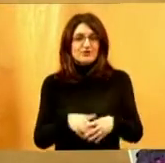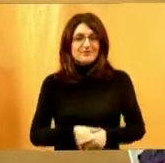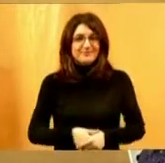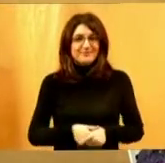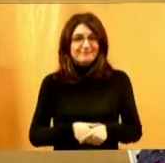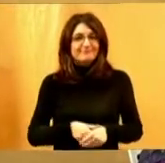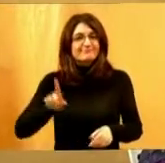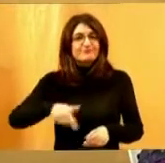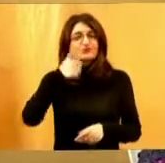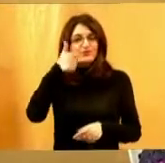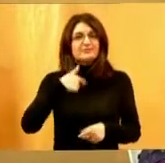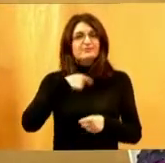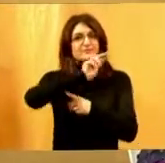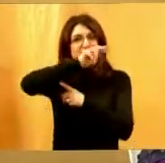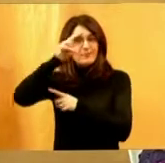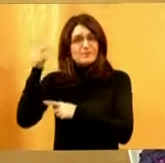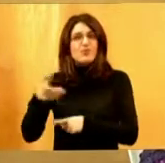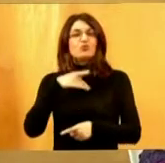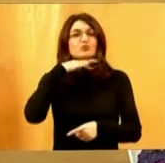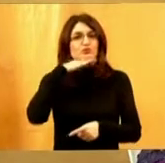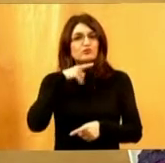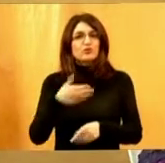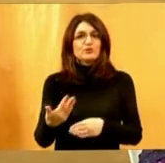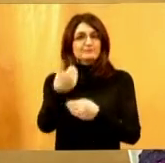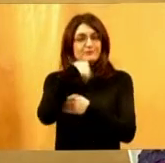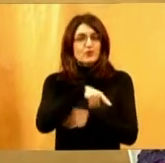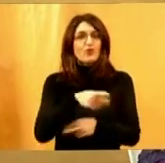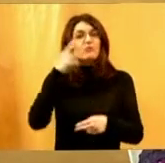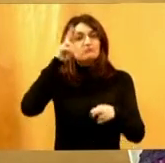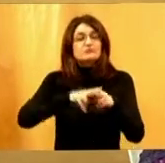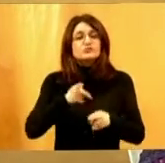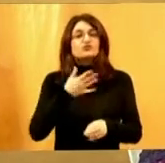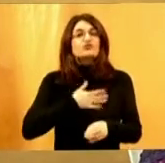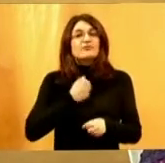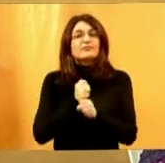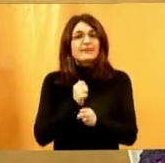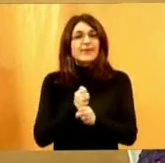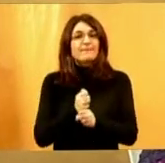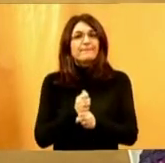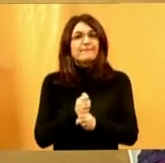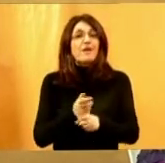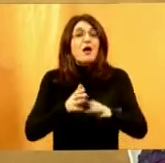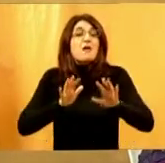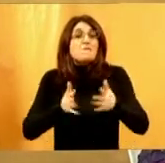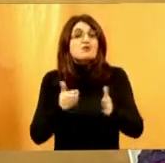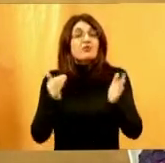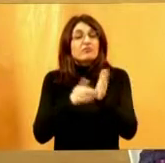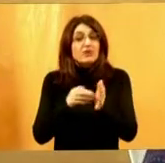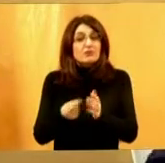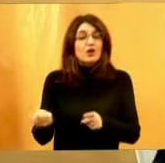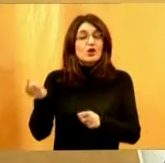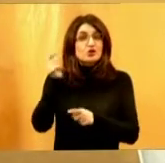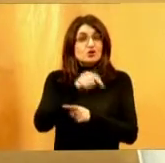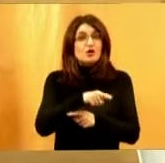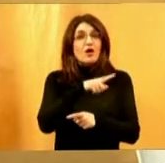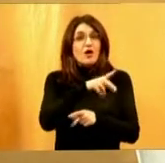Znači, još jednom vas svih pozivam u subotu da dođete, odlučite što ćete napraviti, odlučite ćete, a možda bi trebali i doći, jer